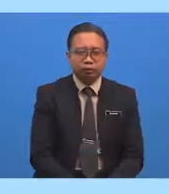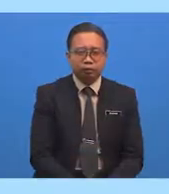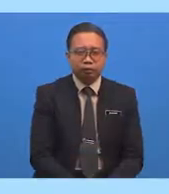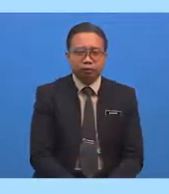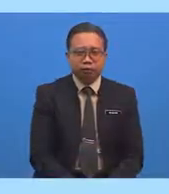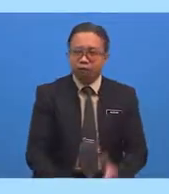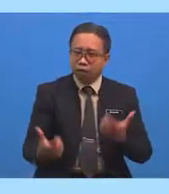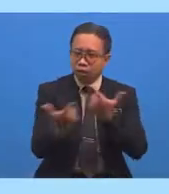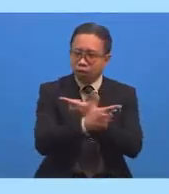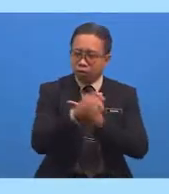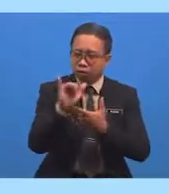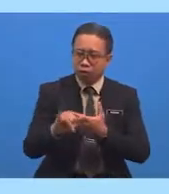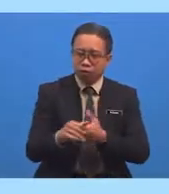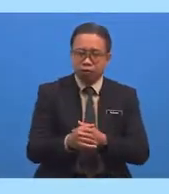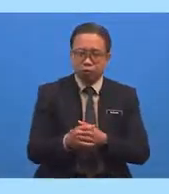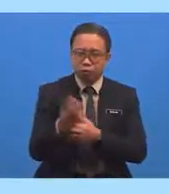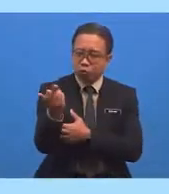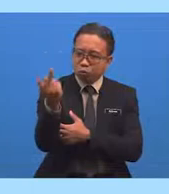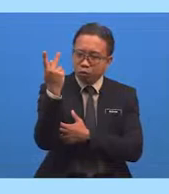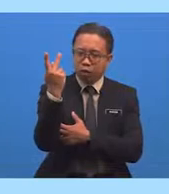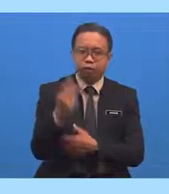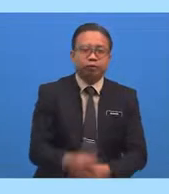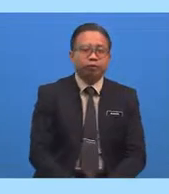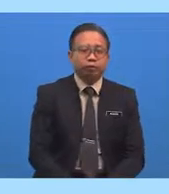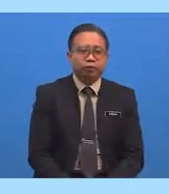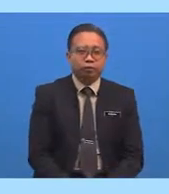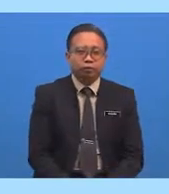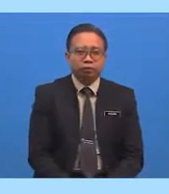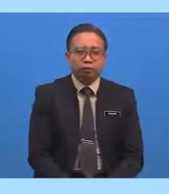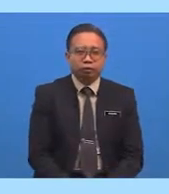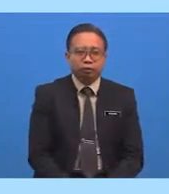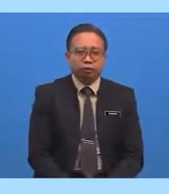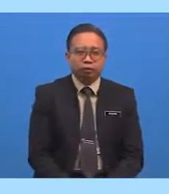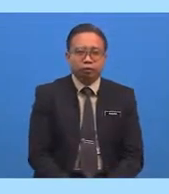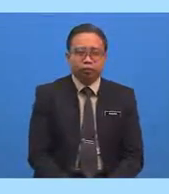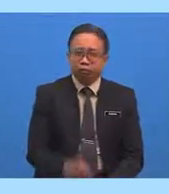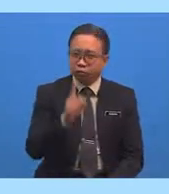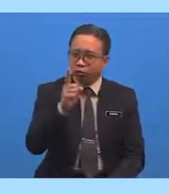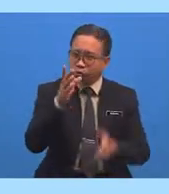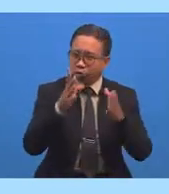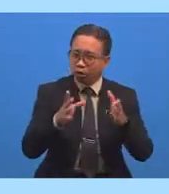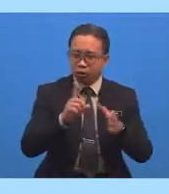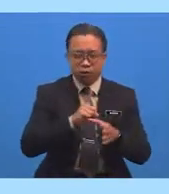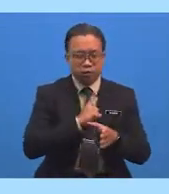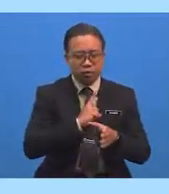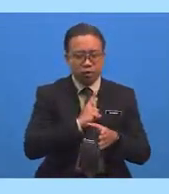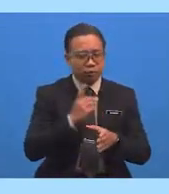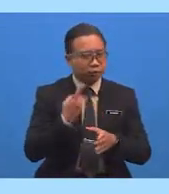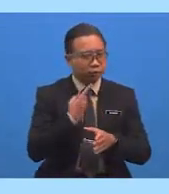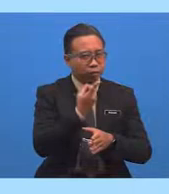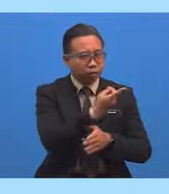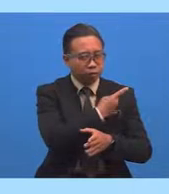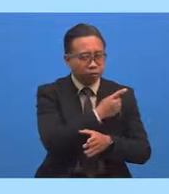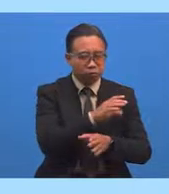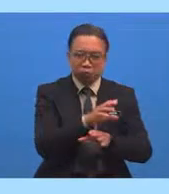Lawannya Adalah Kuat Sebagai Seorang Muslim Kita Perlu